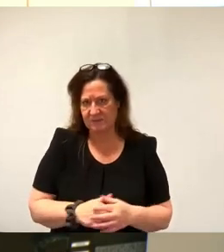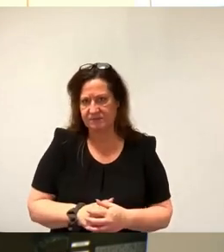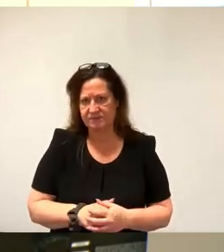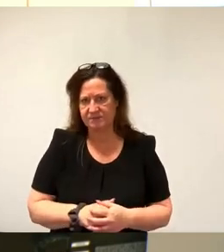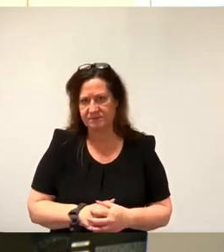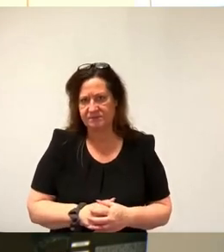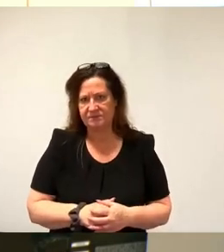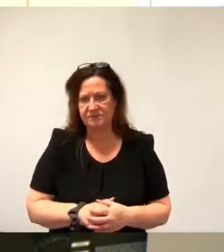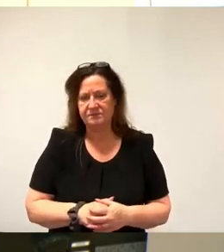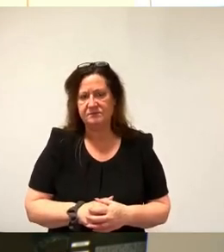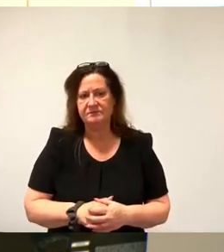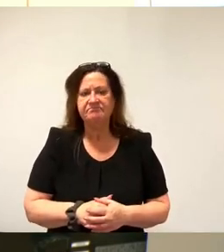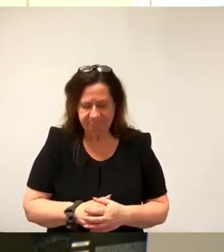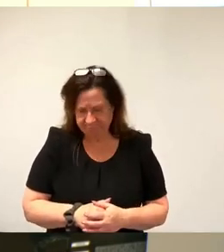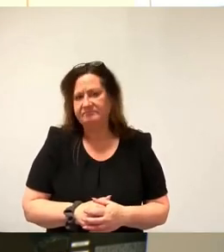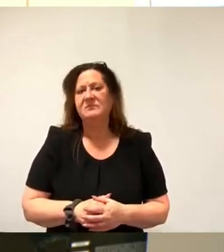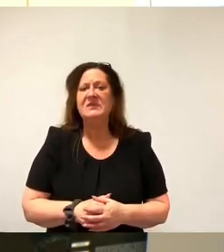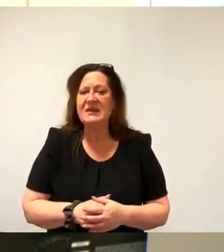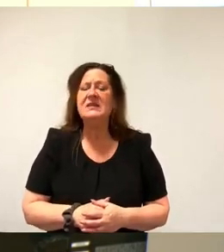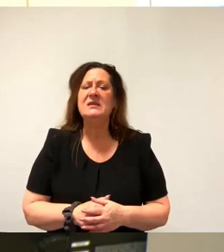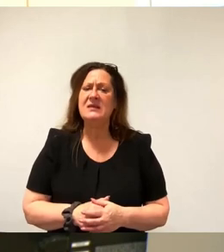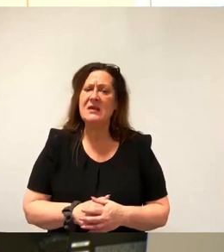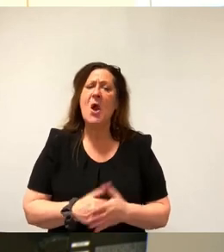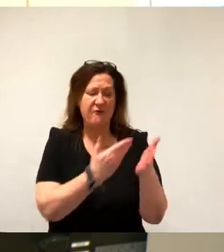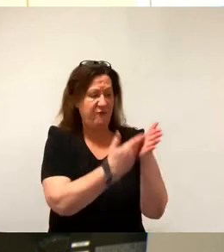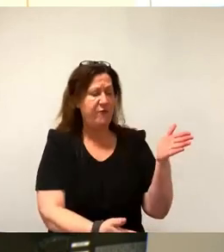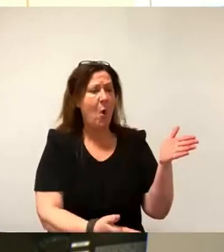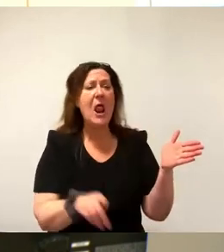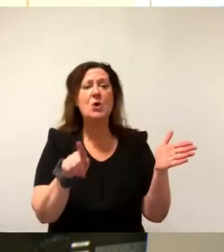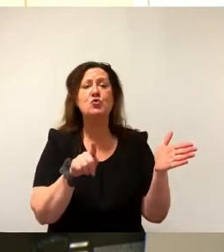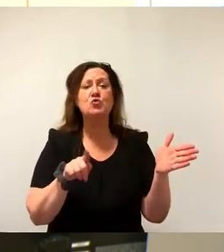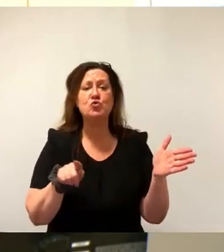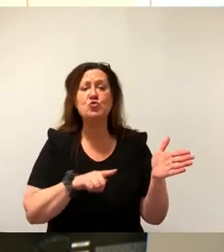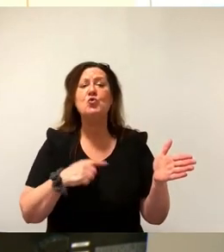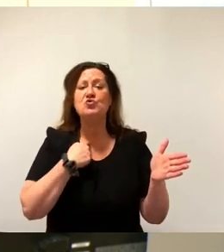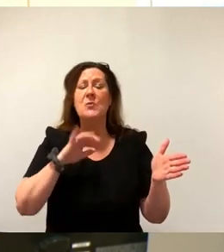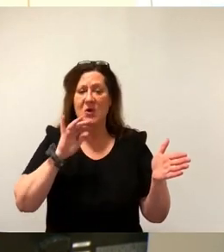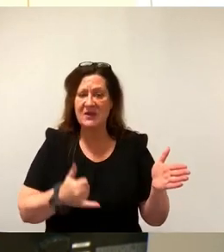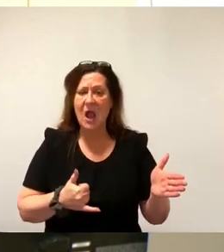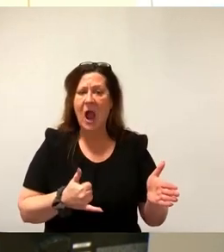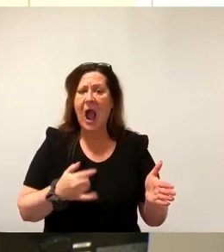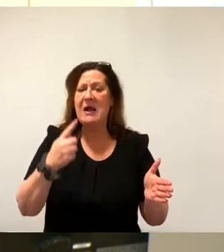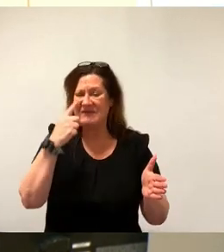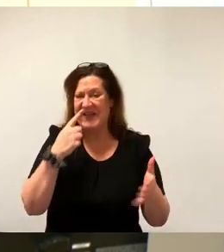wir werden dieser Vorlage zustimmen, sollte der Ergänzungsantrag zur Sicherung der Mittel für den Sport eine Mehrheit bekommen. Dem